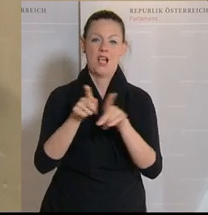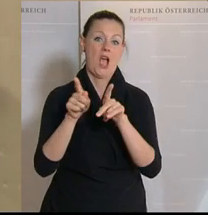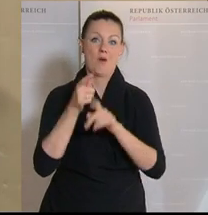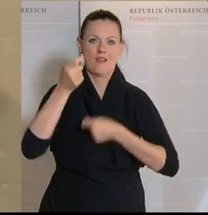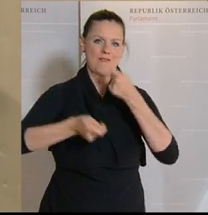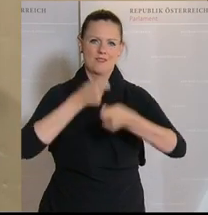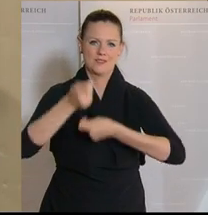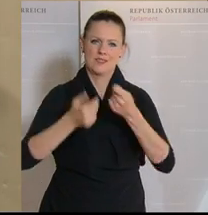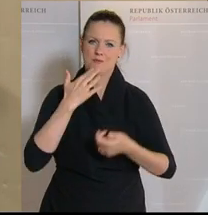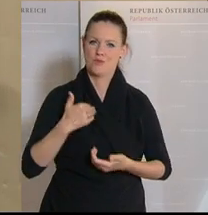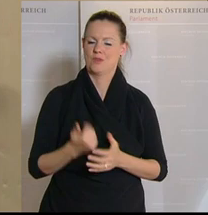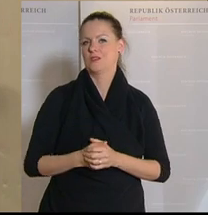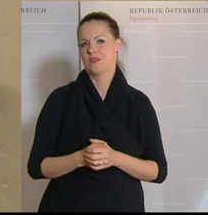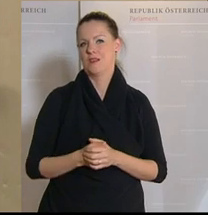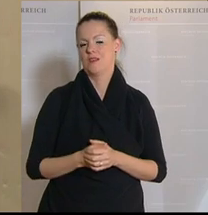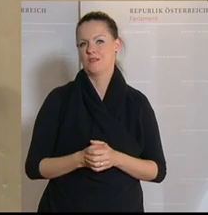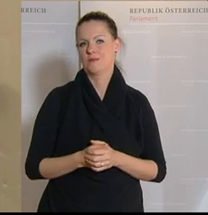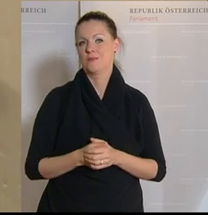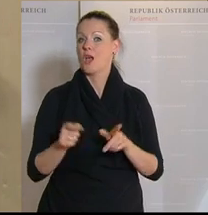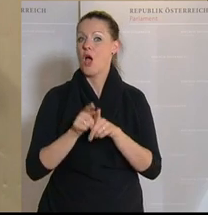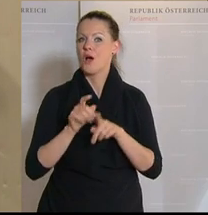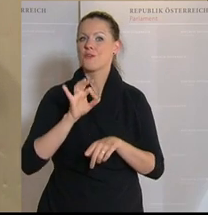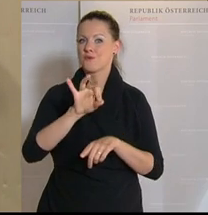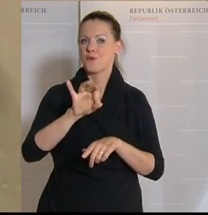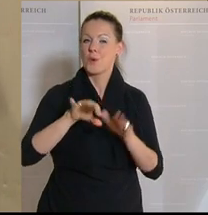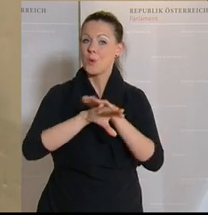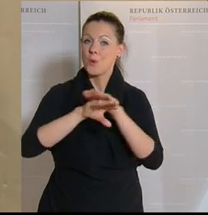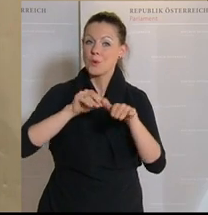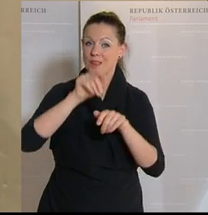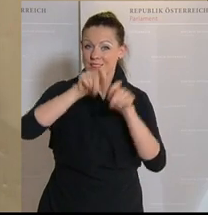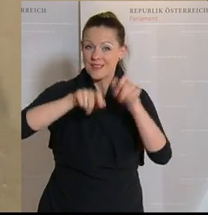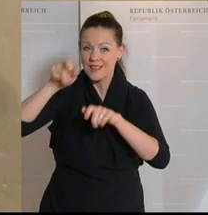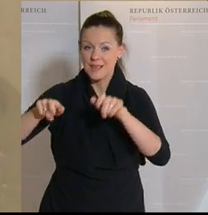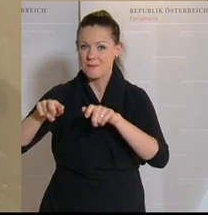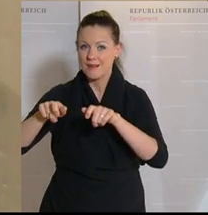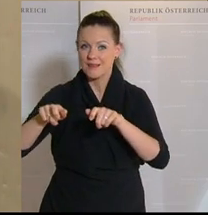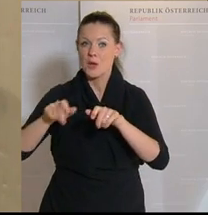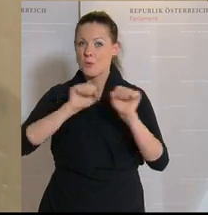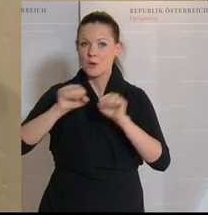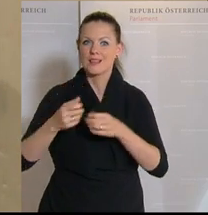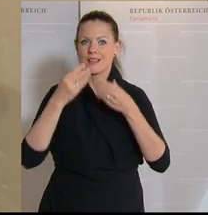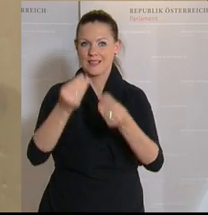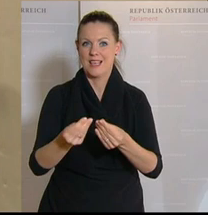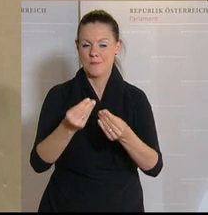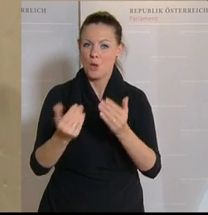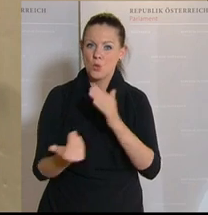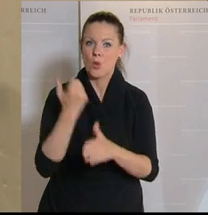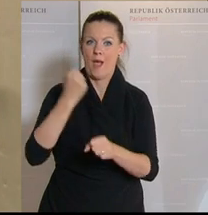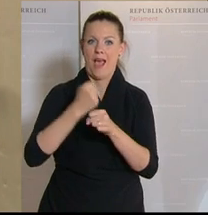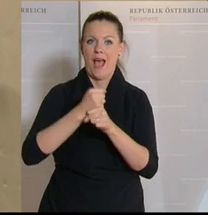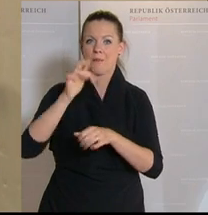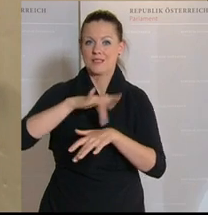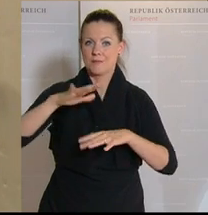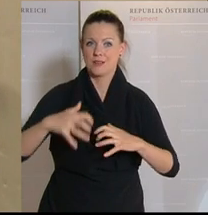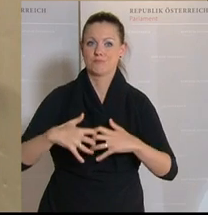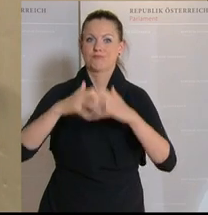investieren. Wir wollen den Unternehmen die Möglichkeit geben, dass sie Arbeitsplätze schaffen. Und das soll ihnen so